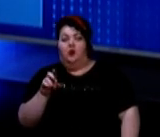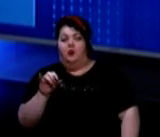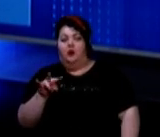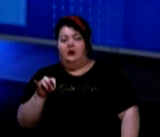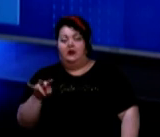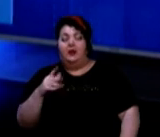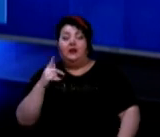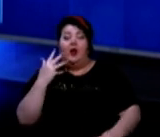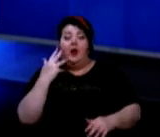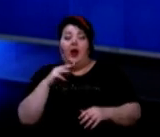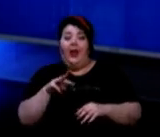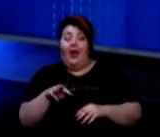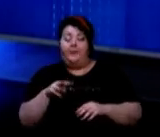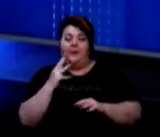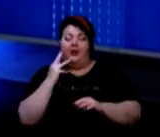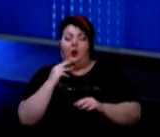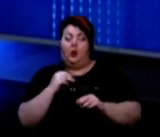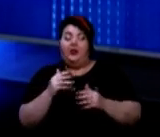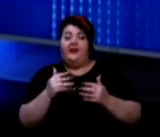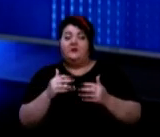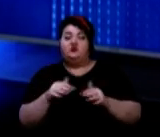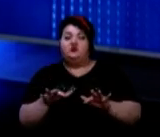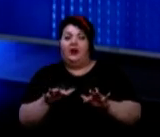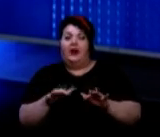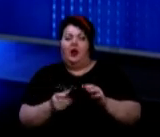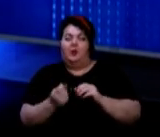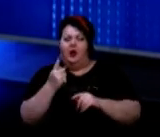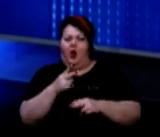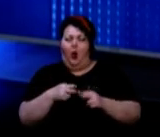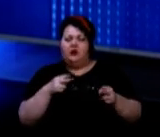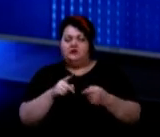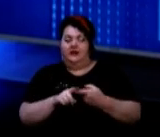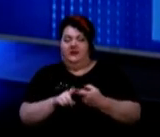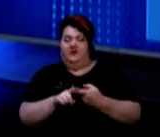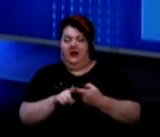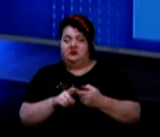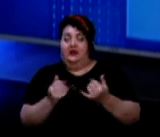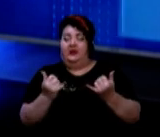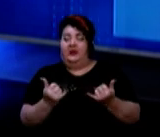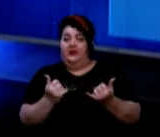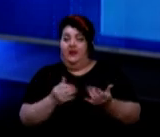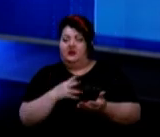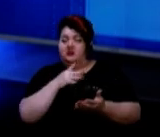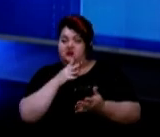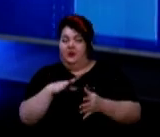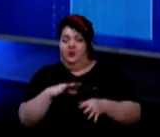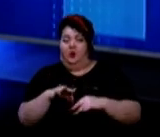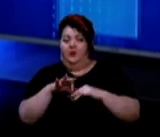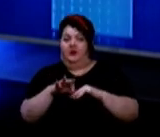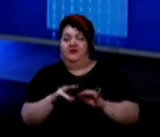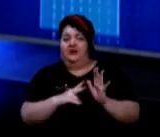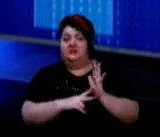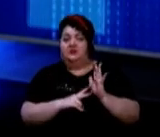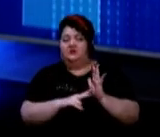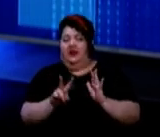говорила, це коли виявлення йде на гостру інфекцію. На даний час було проведено 72